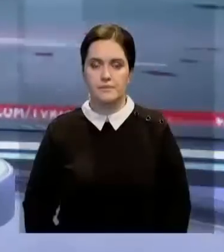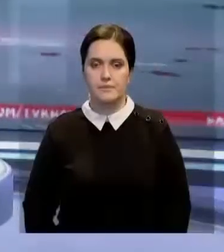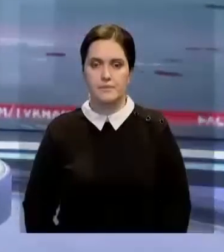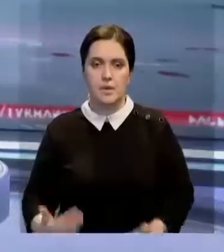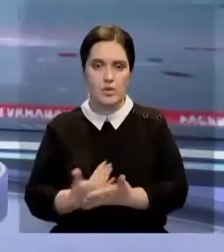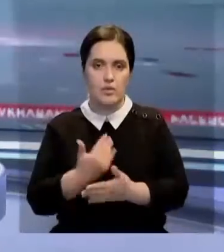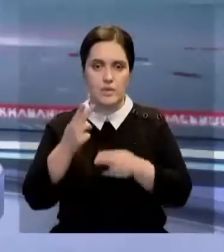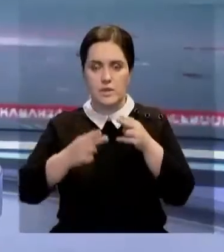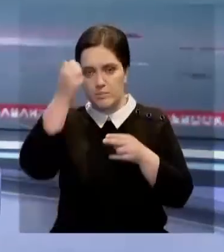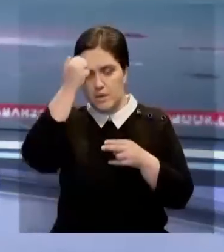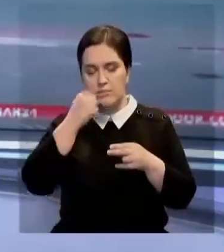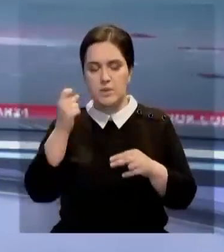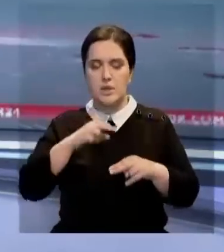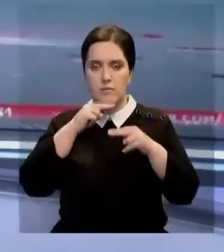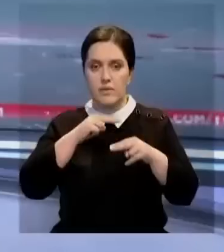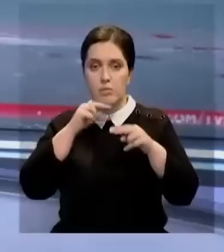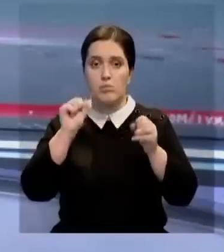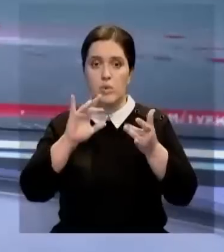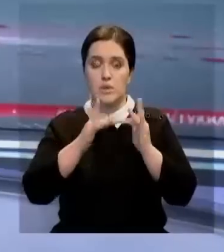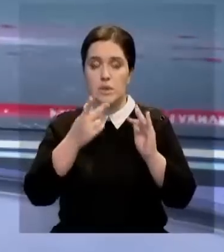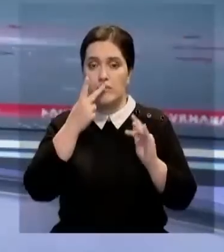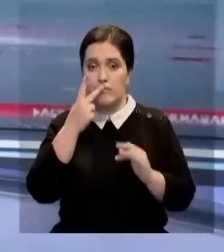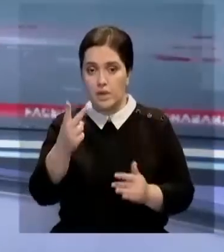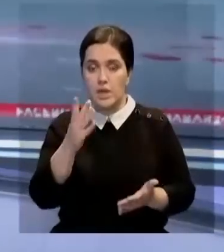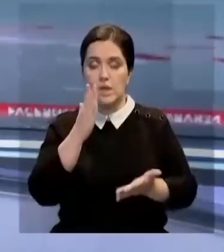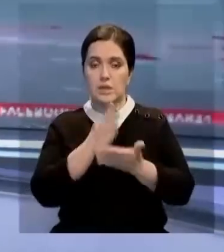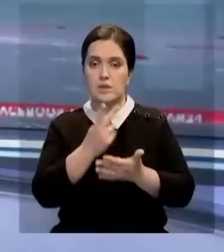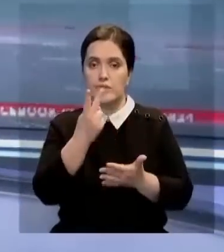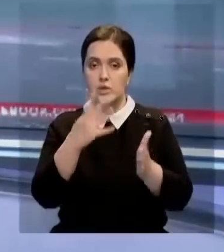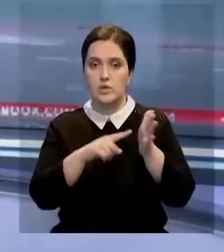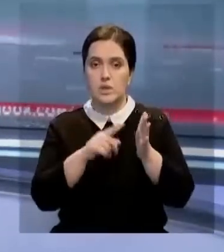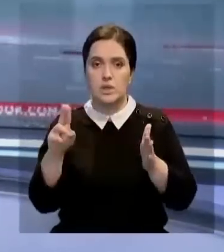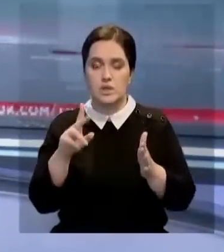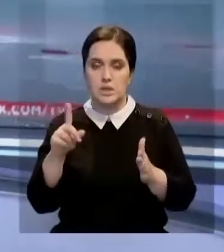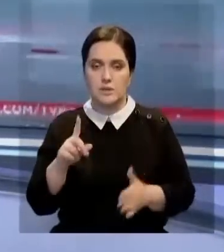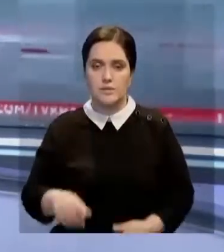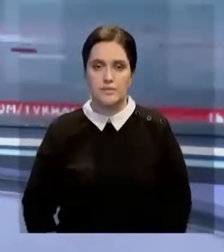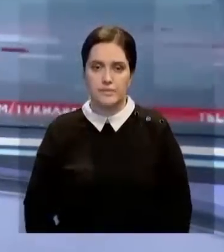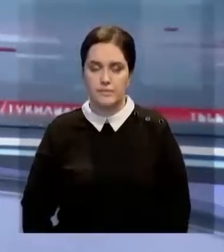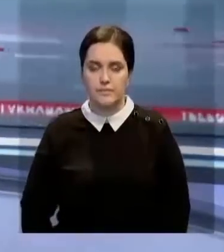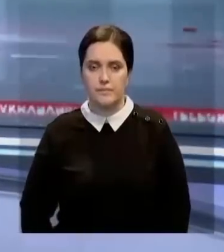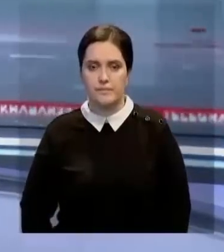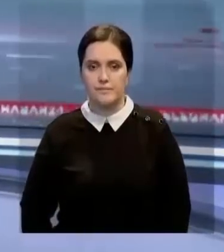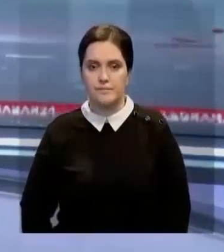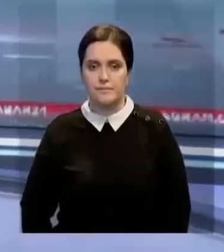И к этому часу у нас все. Напомню, все наши новости доступны также на нашем сайте 24.kz. Всего доброго.